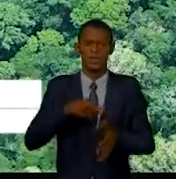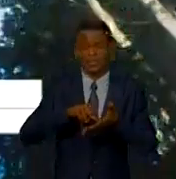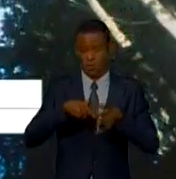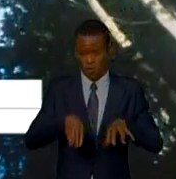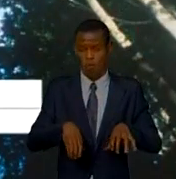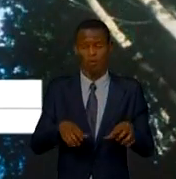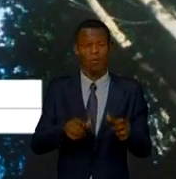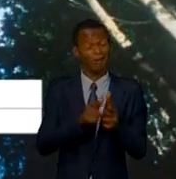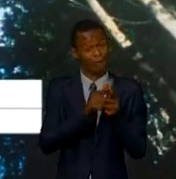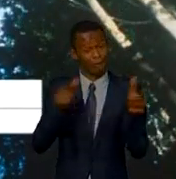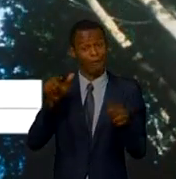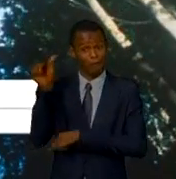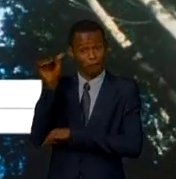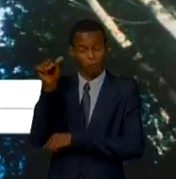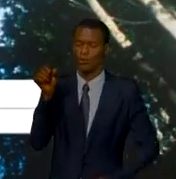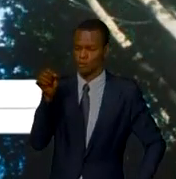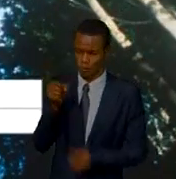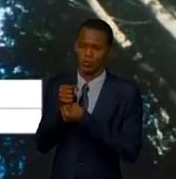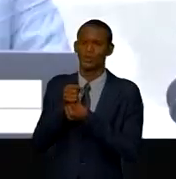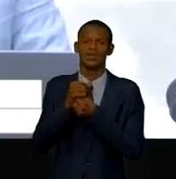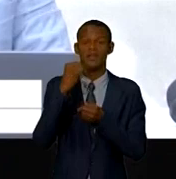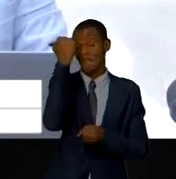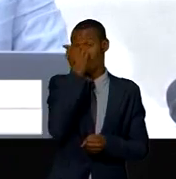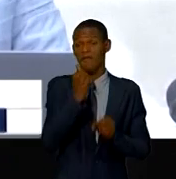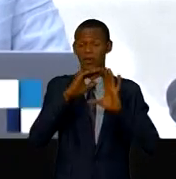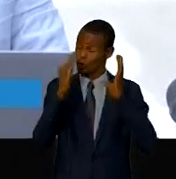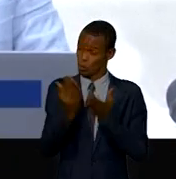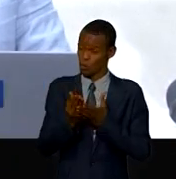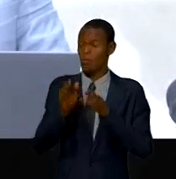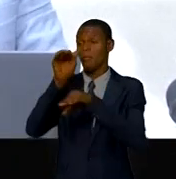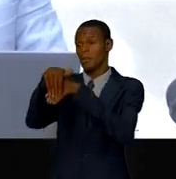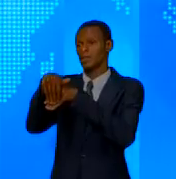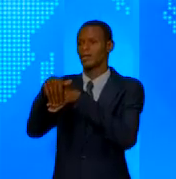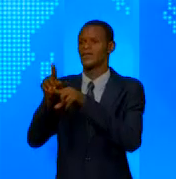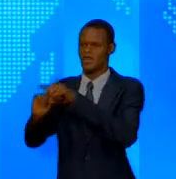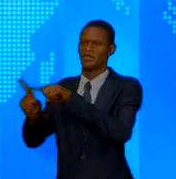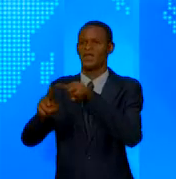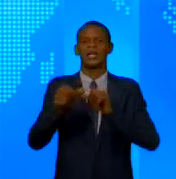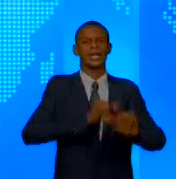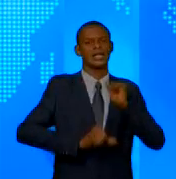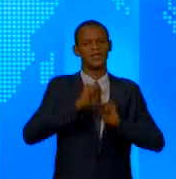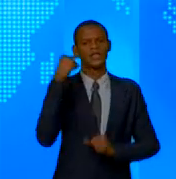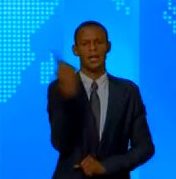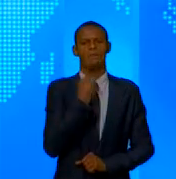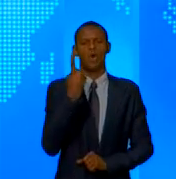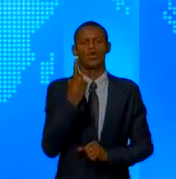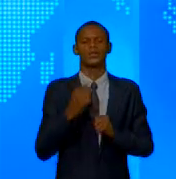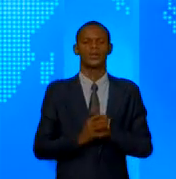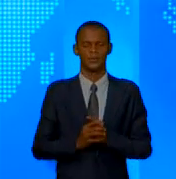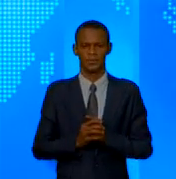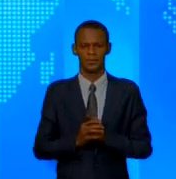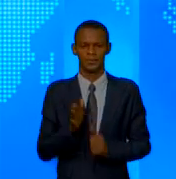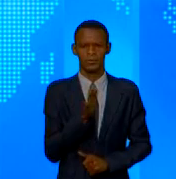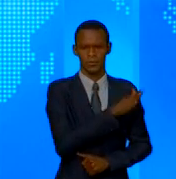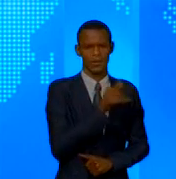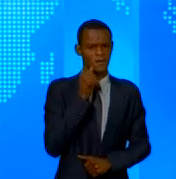son rôle et prendre part à tous les grands rendez-vous mondiaux quant à ces. Tatania Nguia une femme